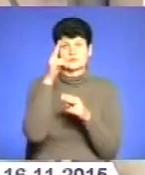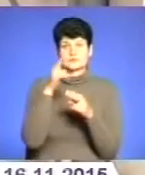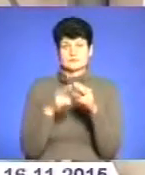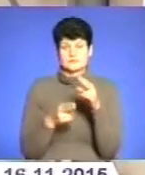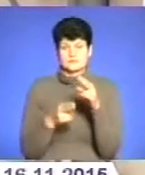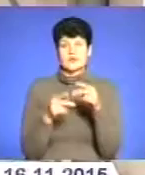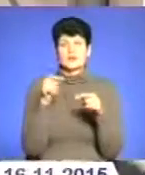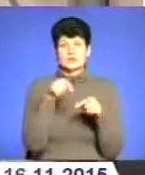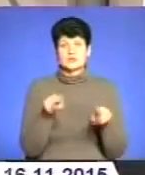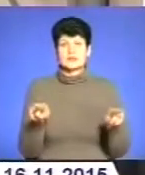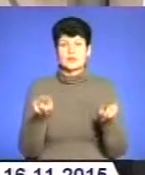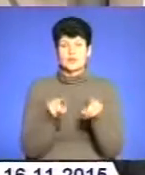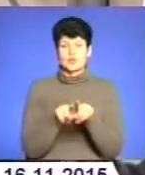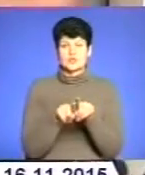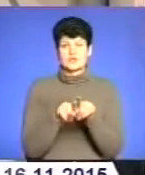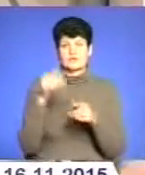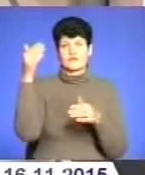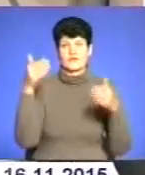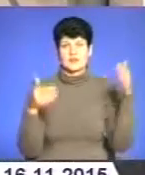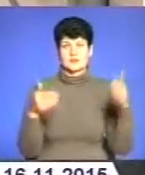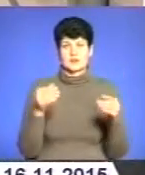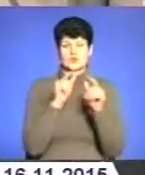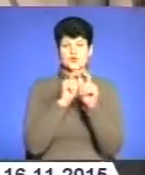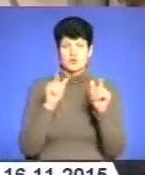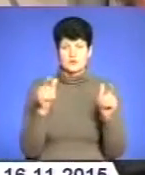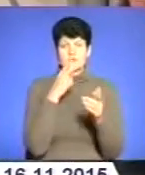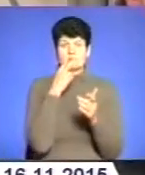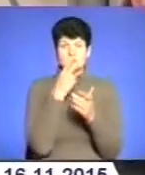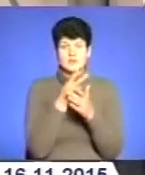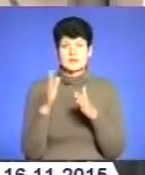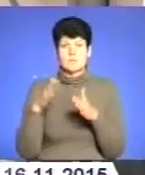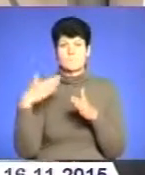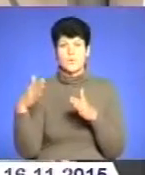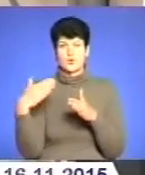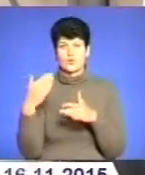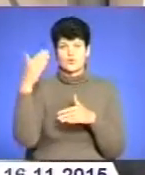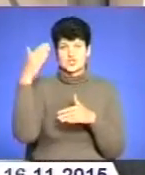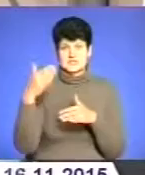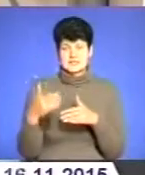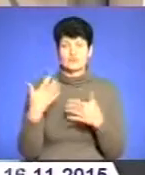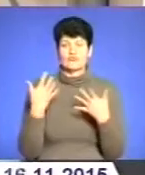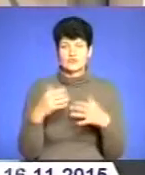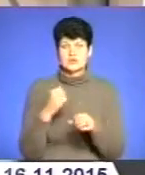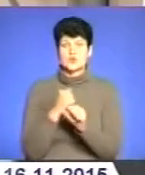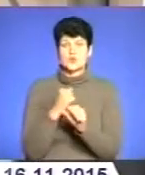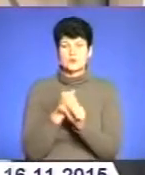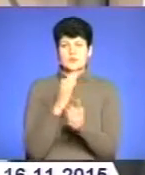також фасад школи. І цю частину, бокову частину, там вже зроблено і